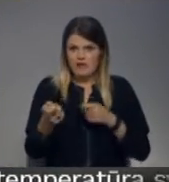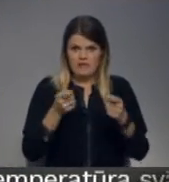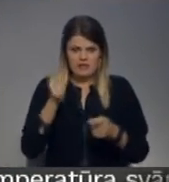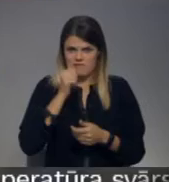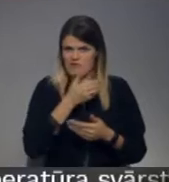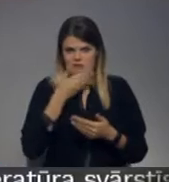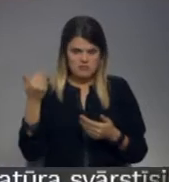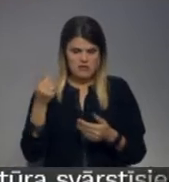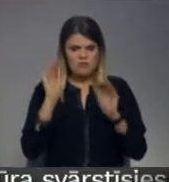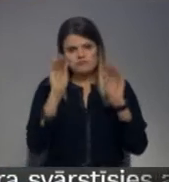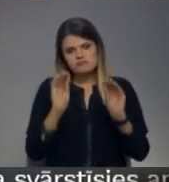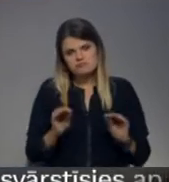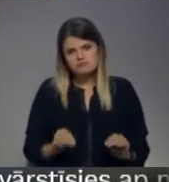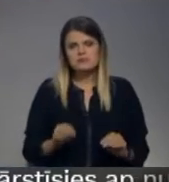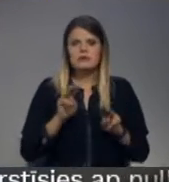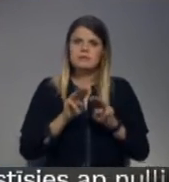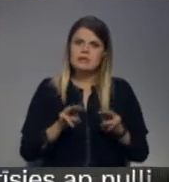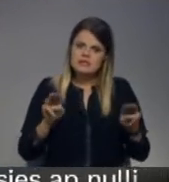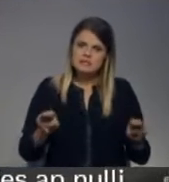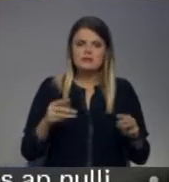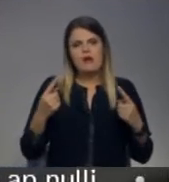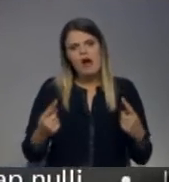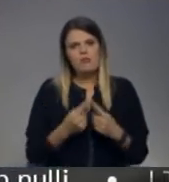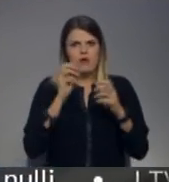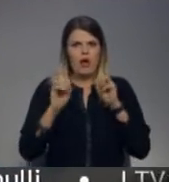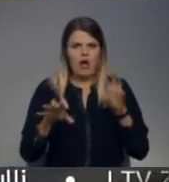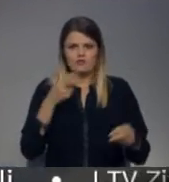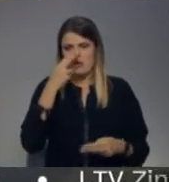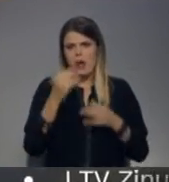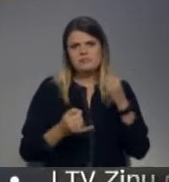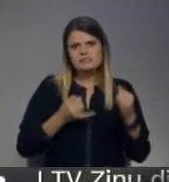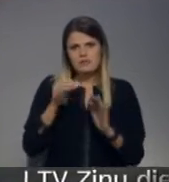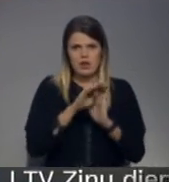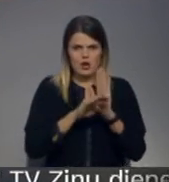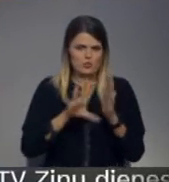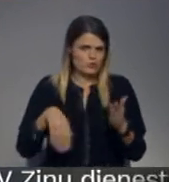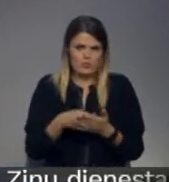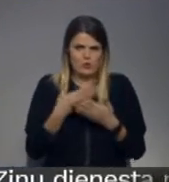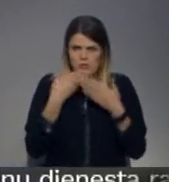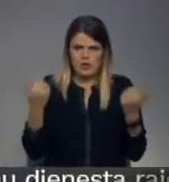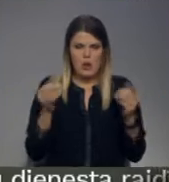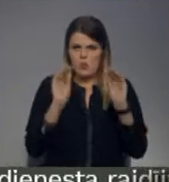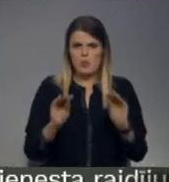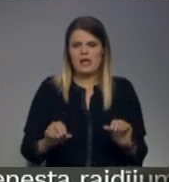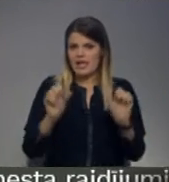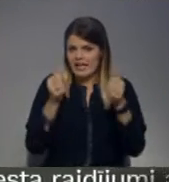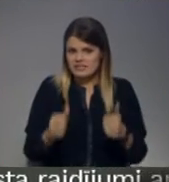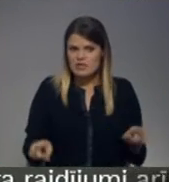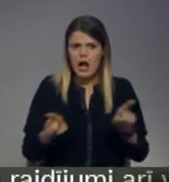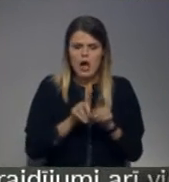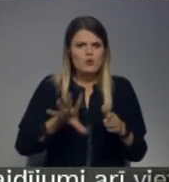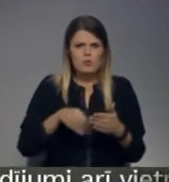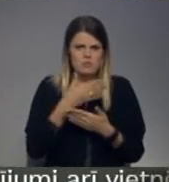spējusi izstrādāt un apstiprināt ministriei pieņemamu atkrituma apsaimniekošanas regulējumu, jeb saistošos noteikumus. Tāpat vēl